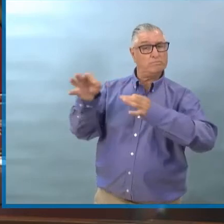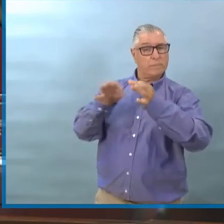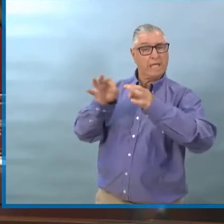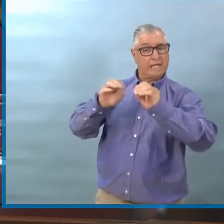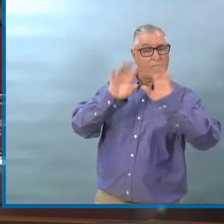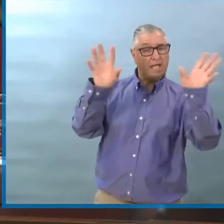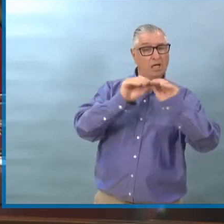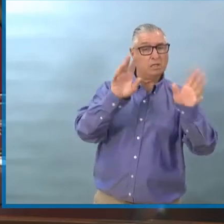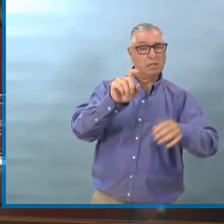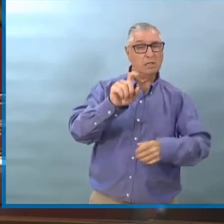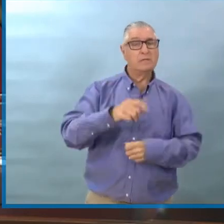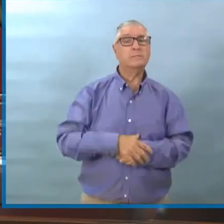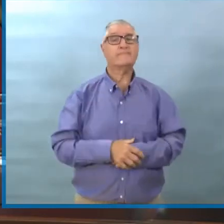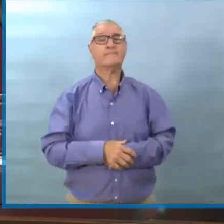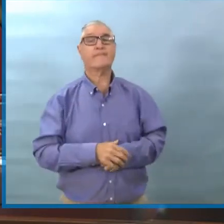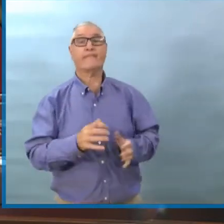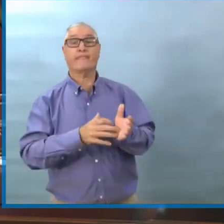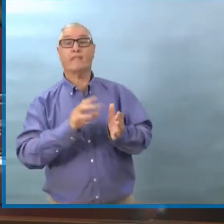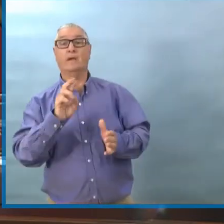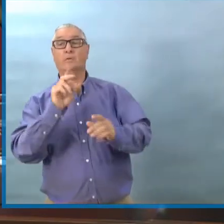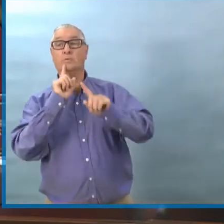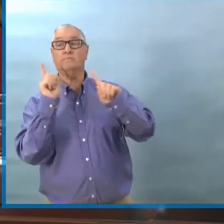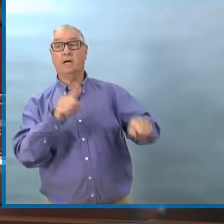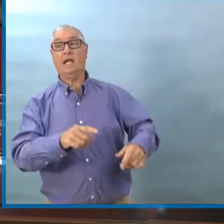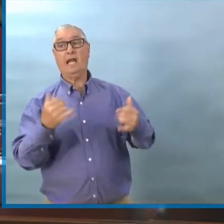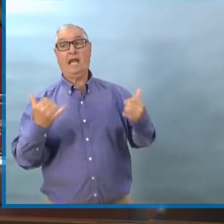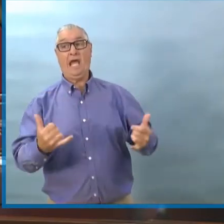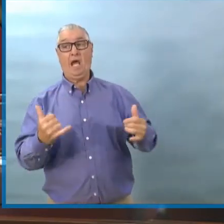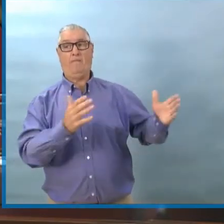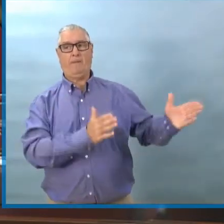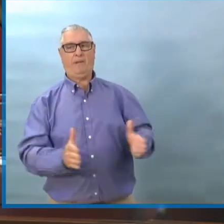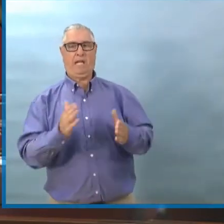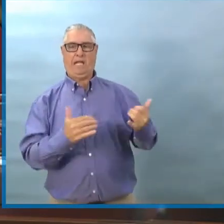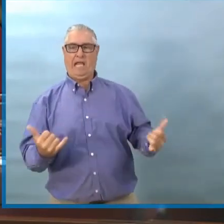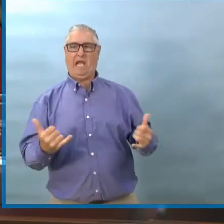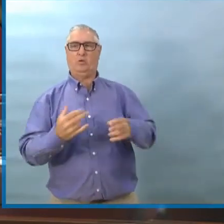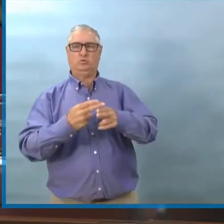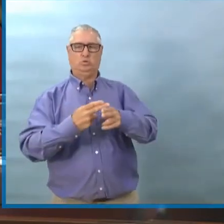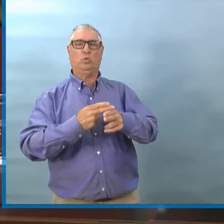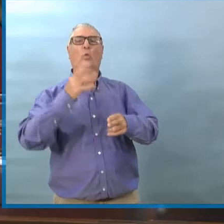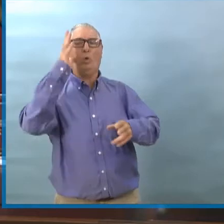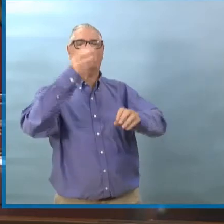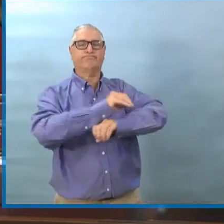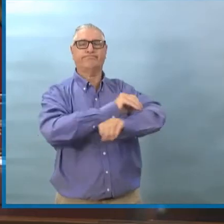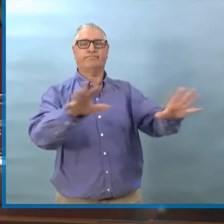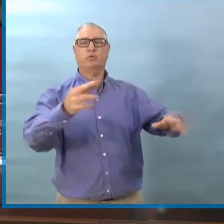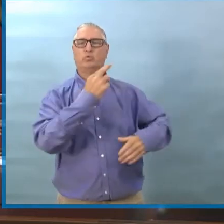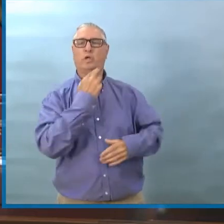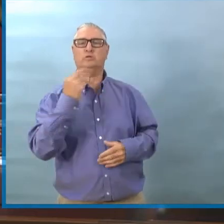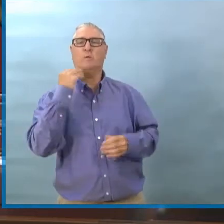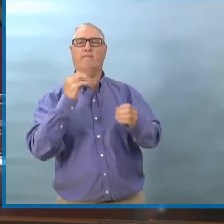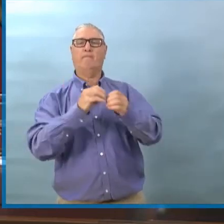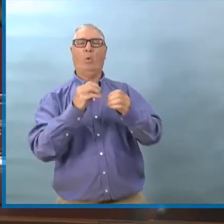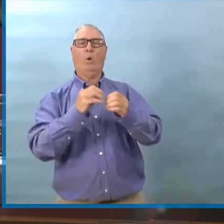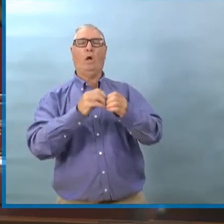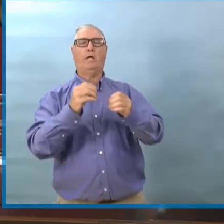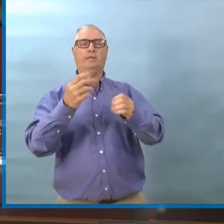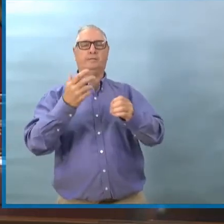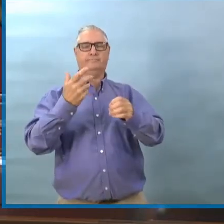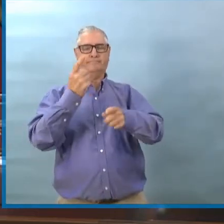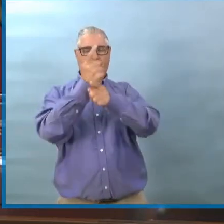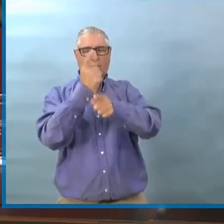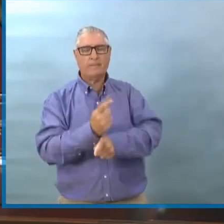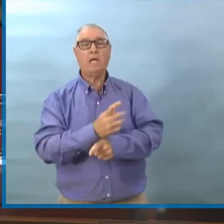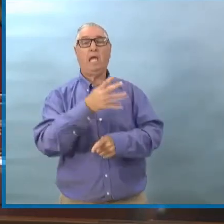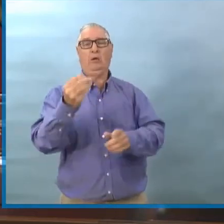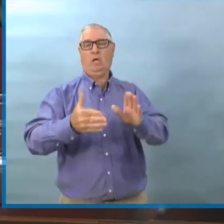Oui, on est en train de travailler là-dessus aujourd'hui, donc on va diffuser quelque chose très rapidement pour ça. Il y a